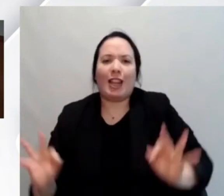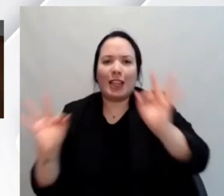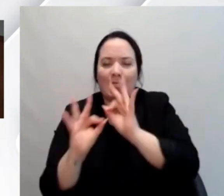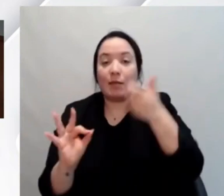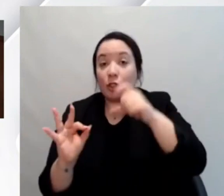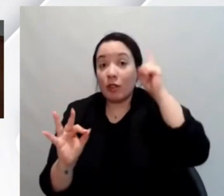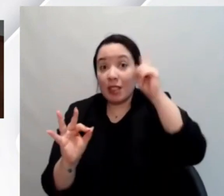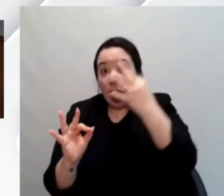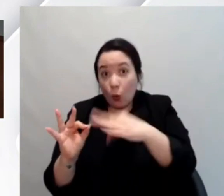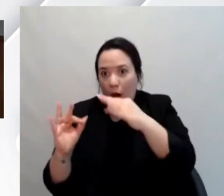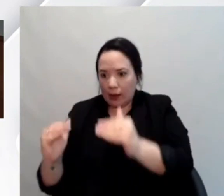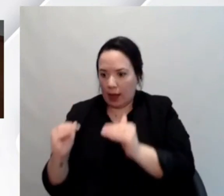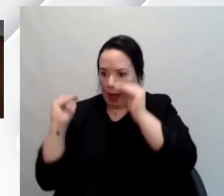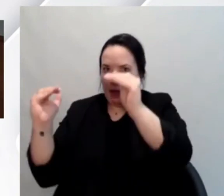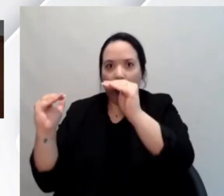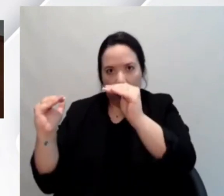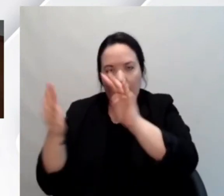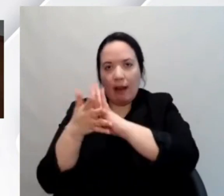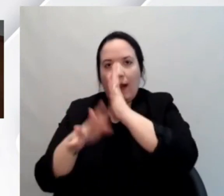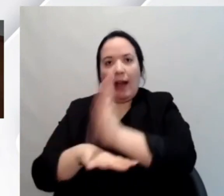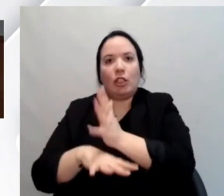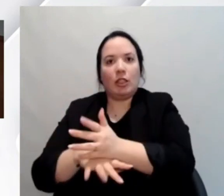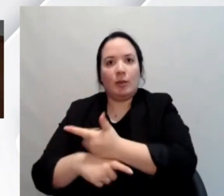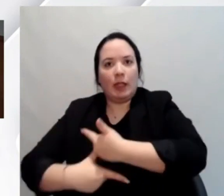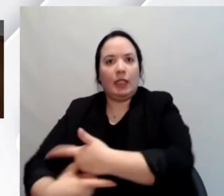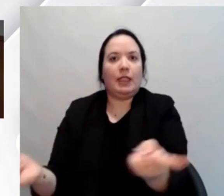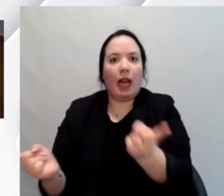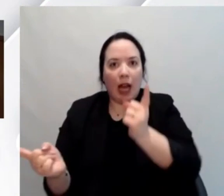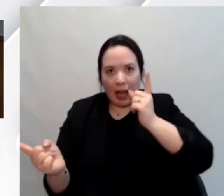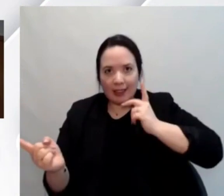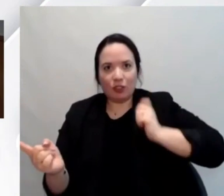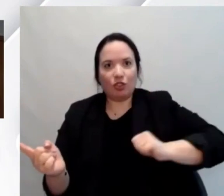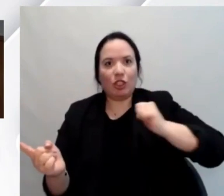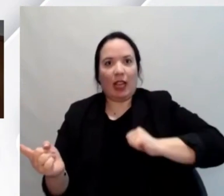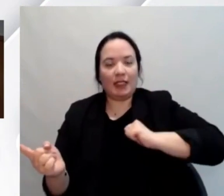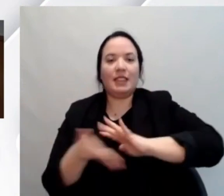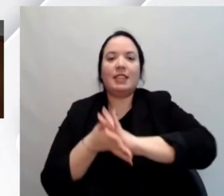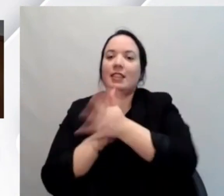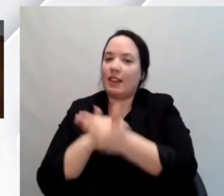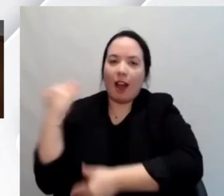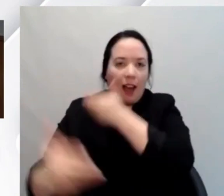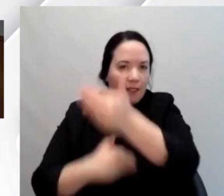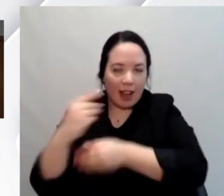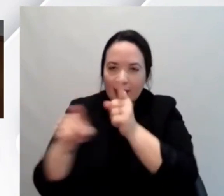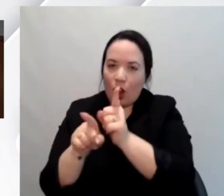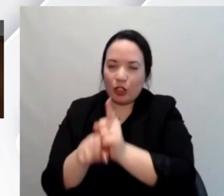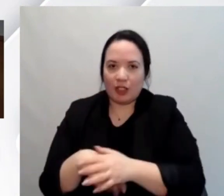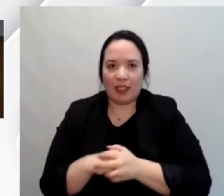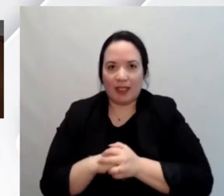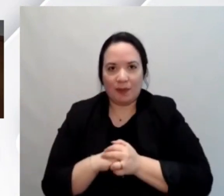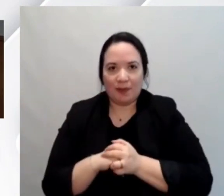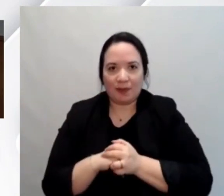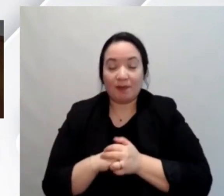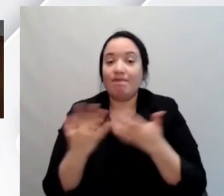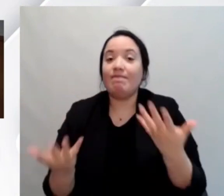porta fruibilità da parte del cittadino maggiore accessibilità è un beneficio per tutti e quindi è bene continuare su questa linea